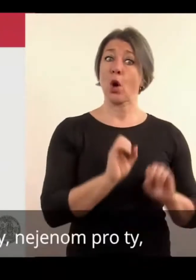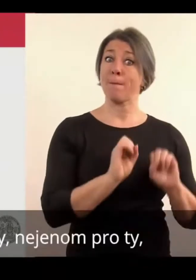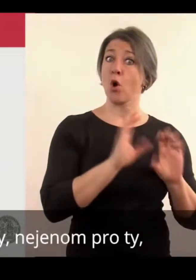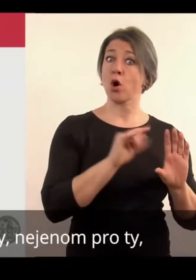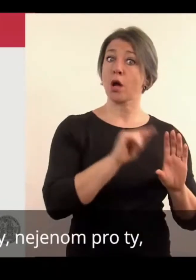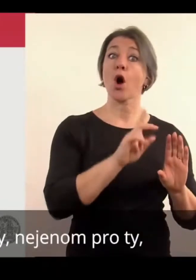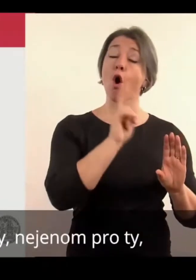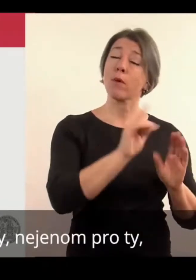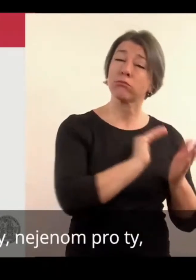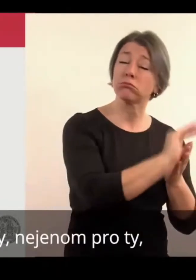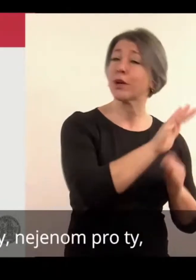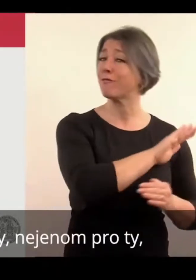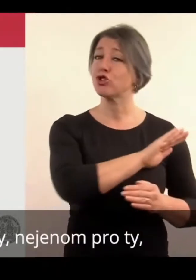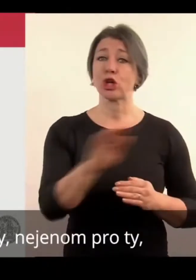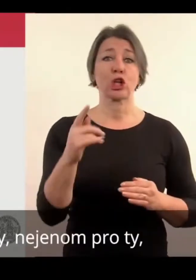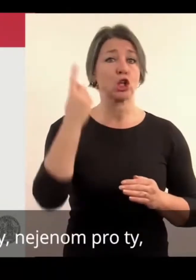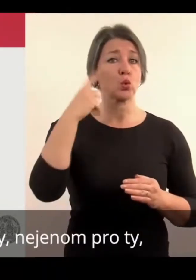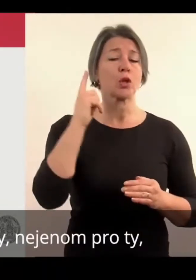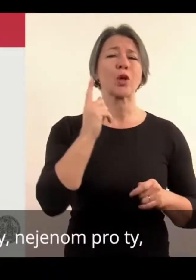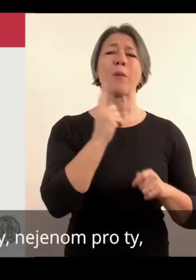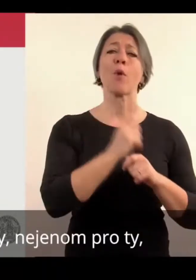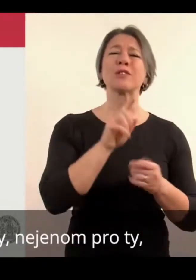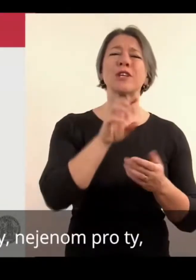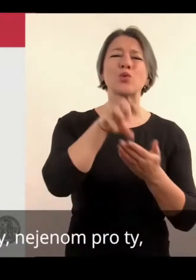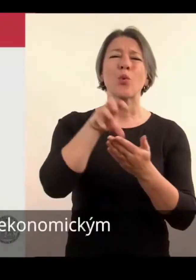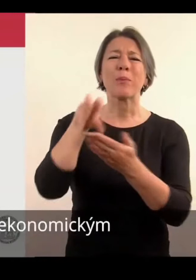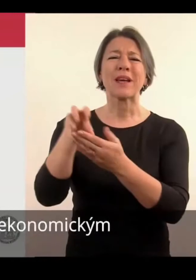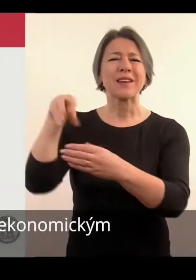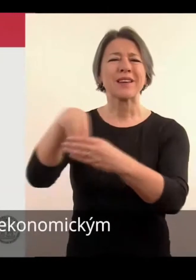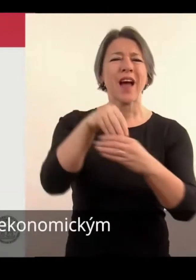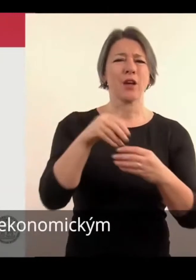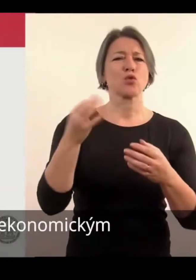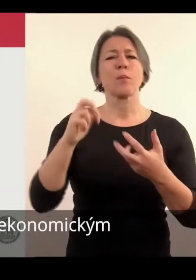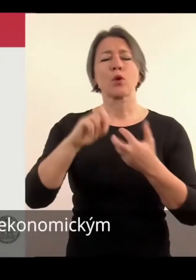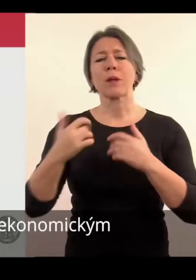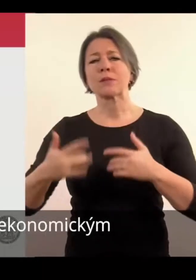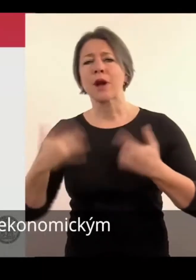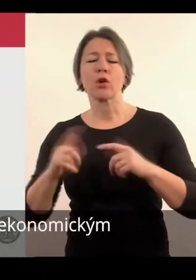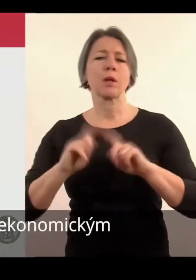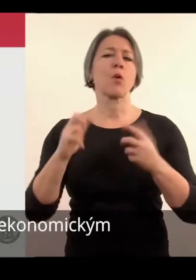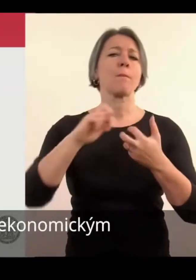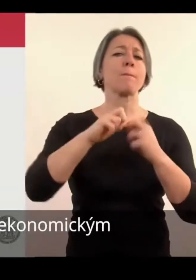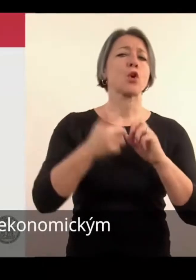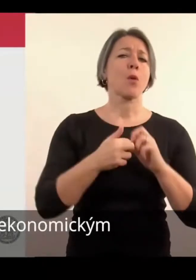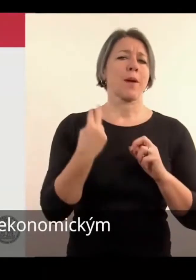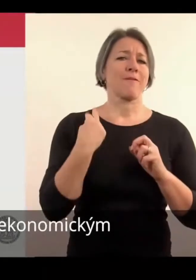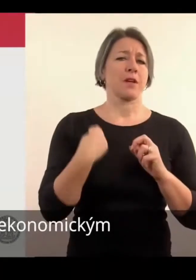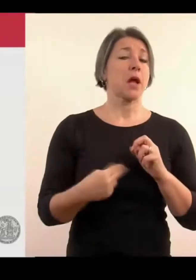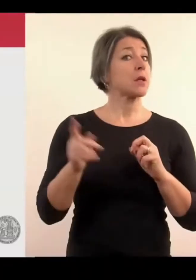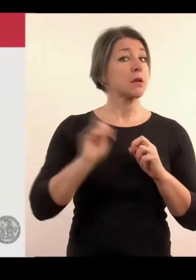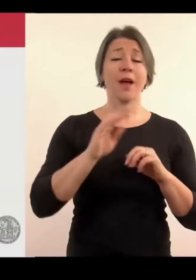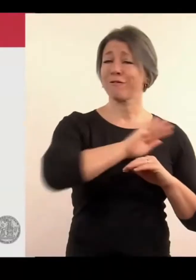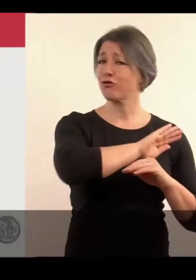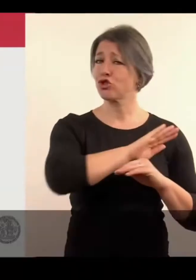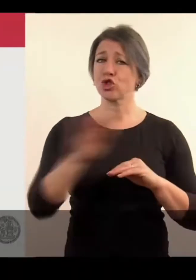pro všechny studenty, nejenom pro ty, které se potřebují s zdravotnými nebo ekonomickými nevýhodnými. A